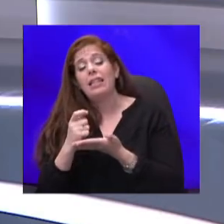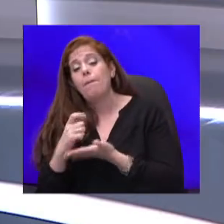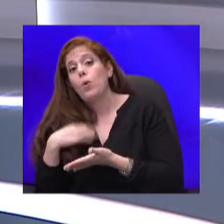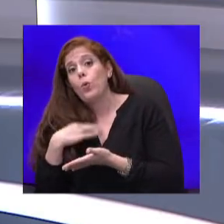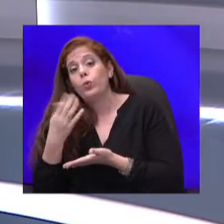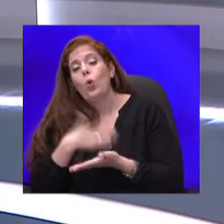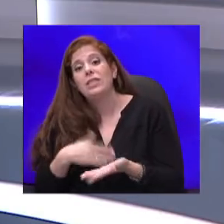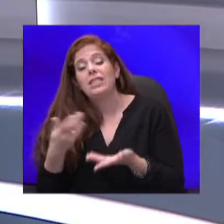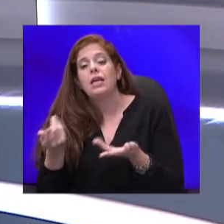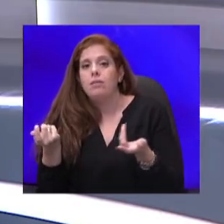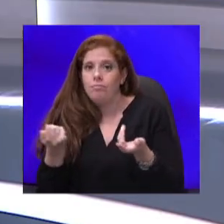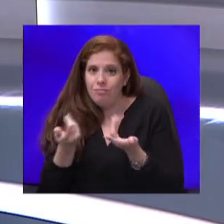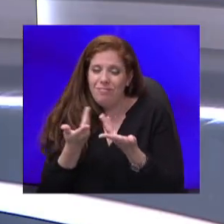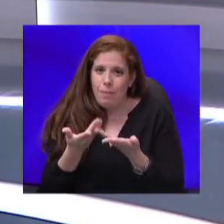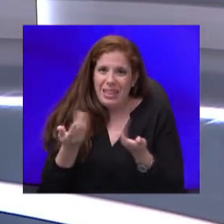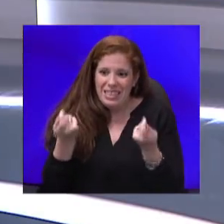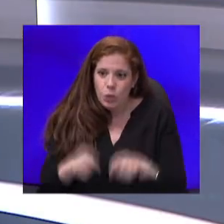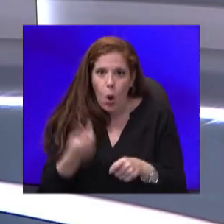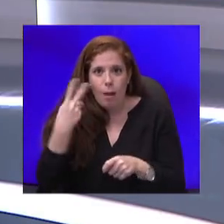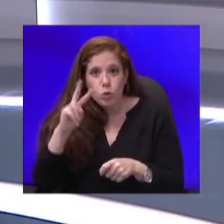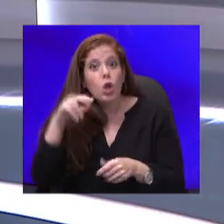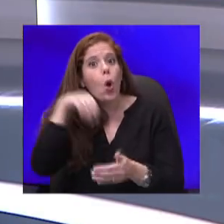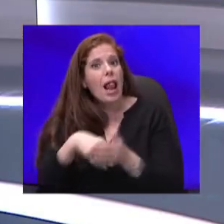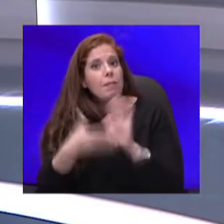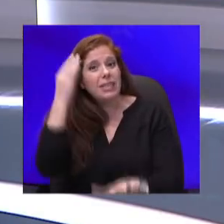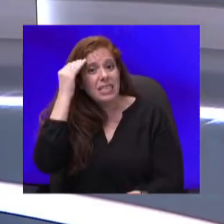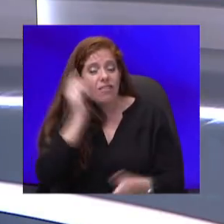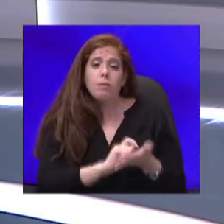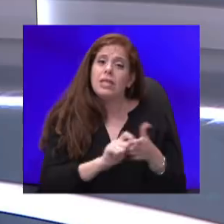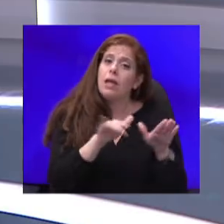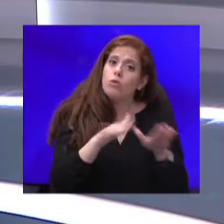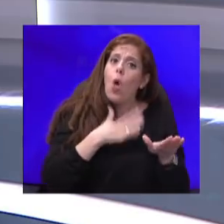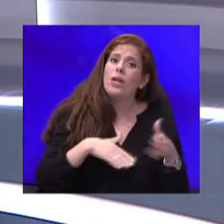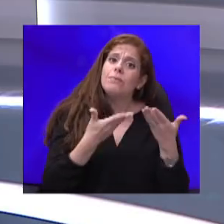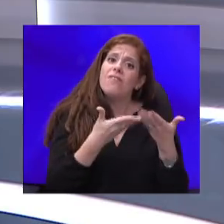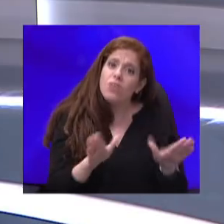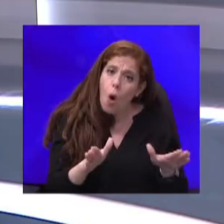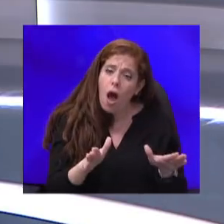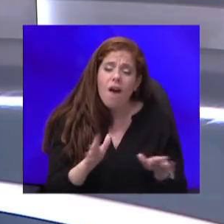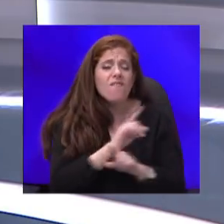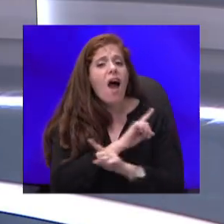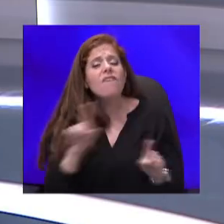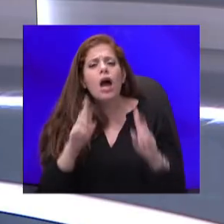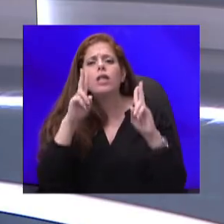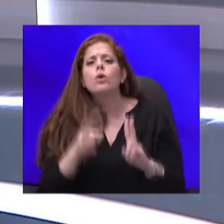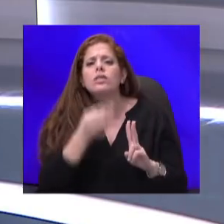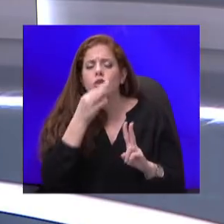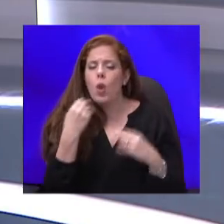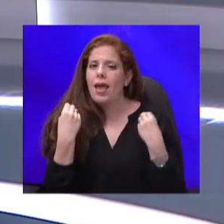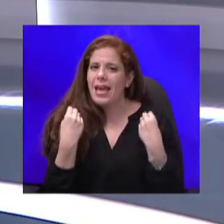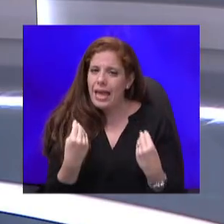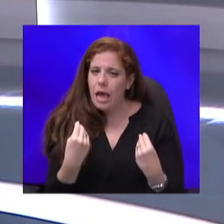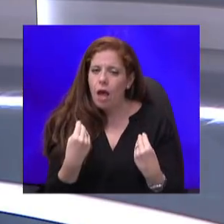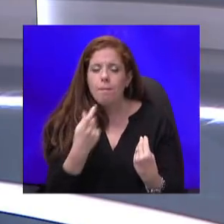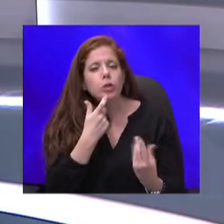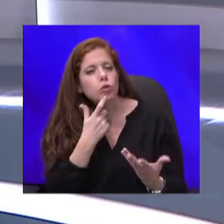כוללת בתי הספר. שרי הממשלה מנגד רוצים לפתוח, ואף אחד לא עוצר לשאול, רגע, מה זאת אומרת לסגור את הכל?